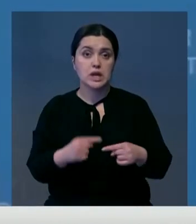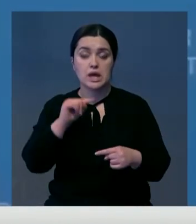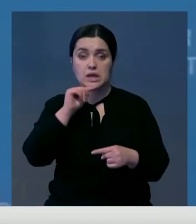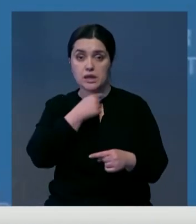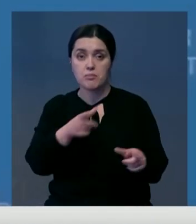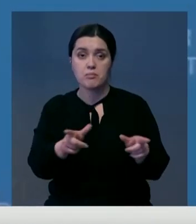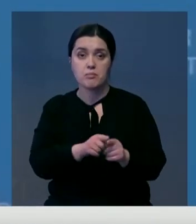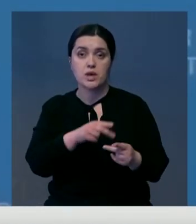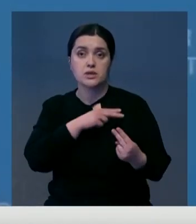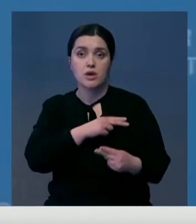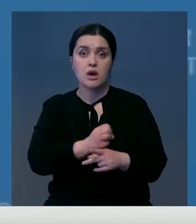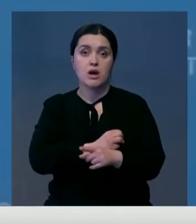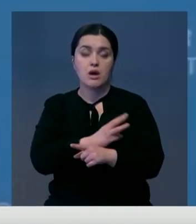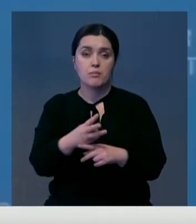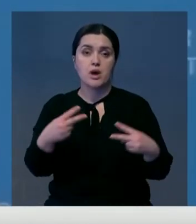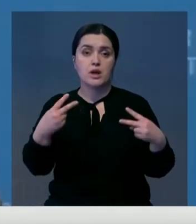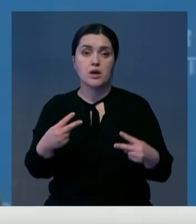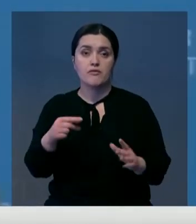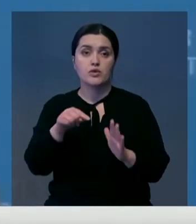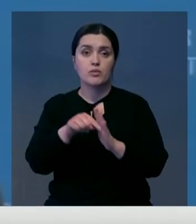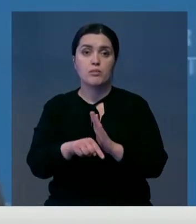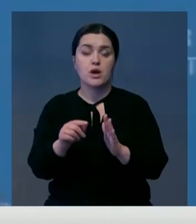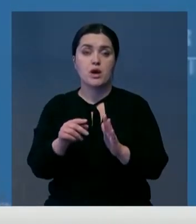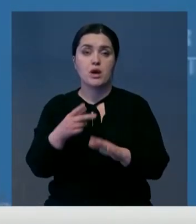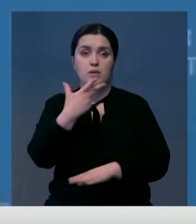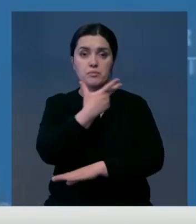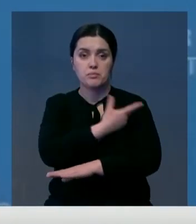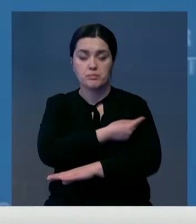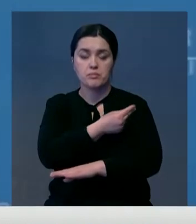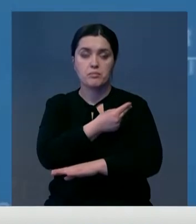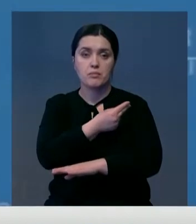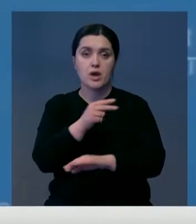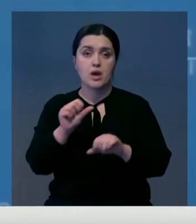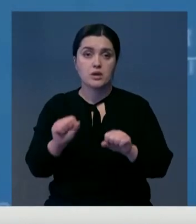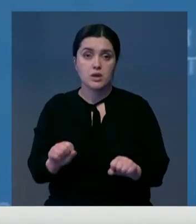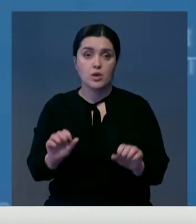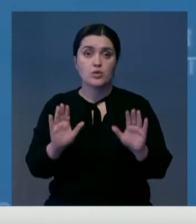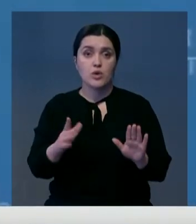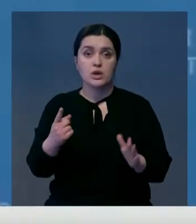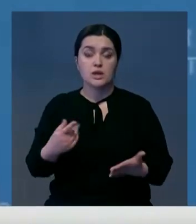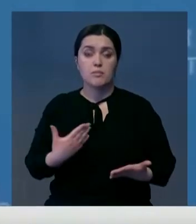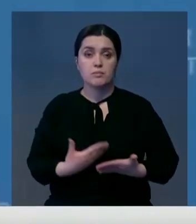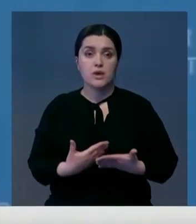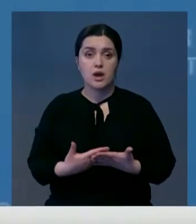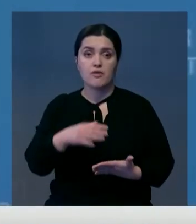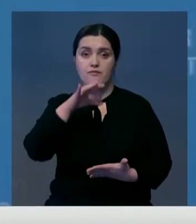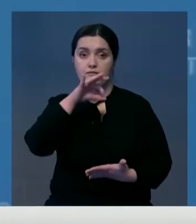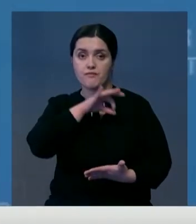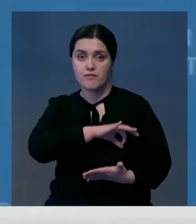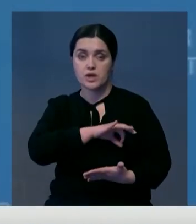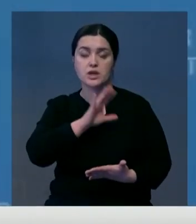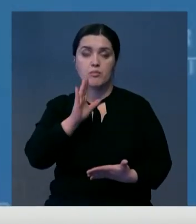сотрудничество и обеспечение равного доступа к вакцинам для развивающихся стран. Это только один пример того, какую выгоду принесет